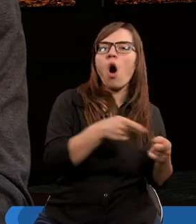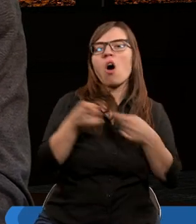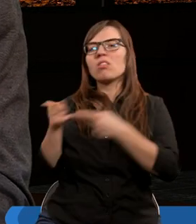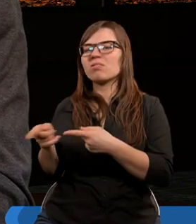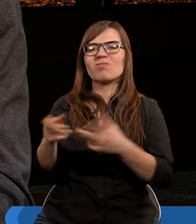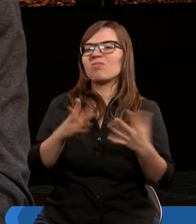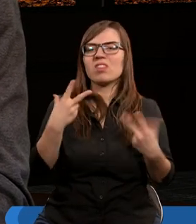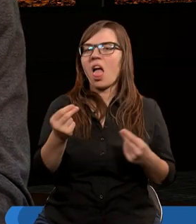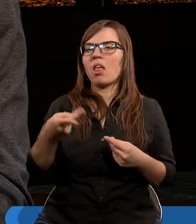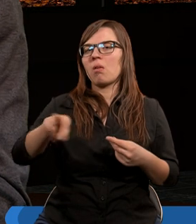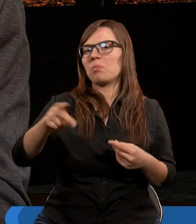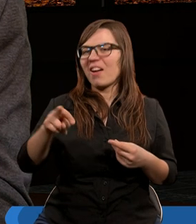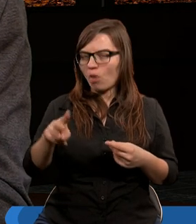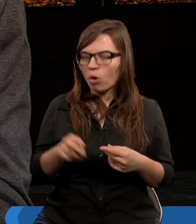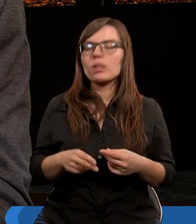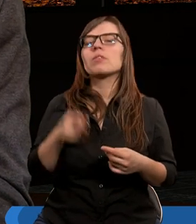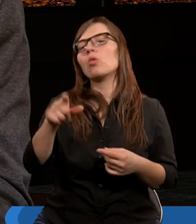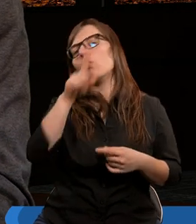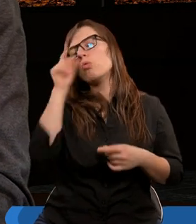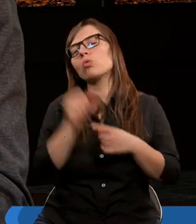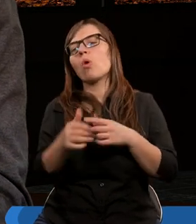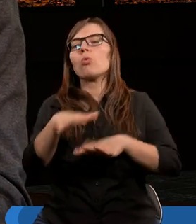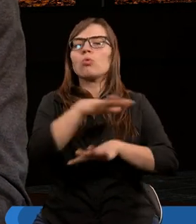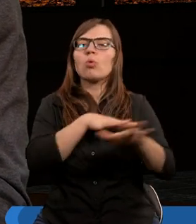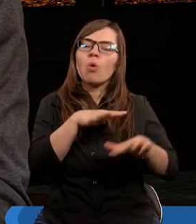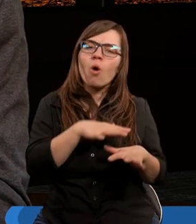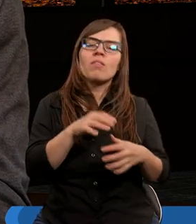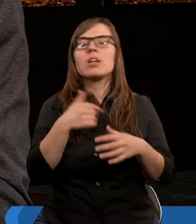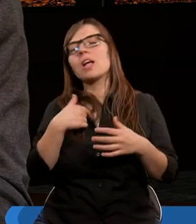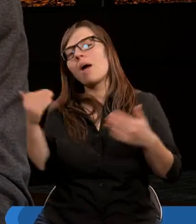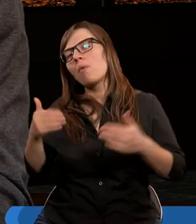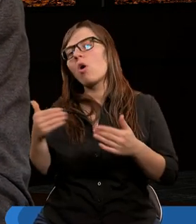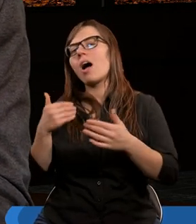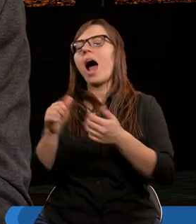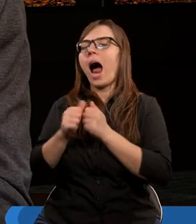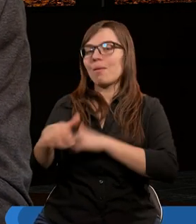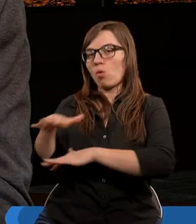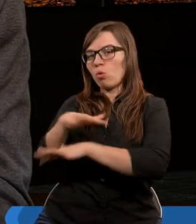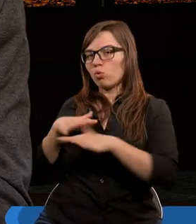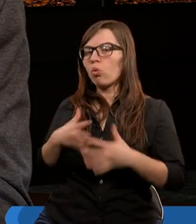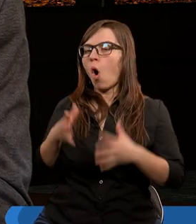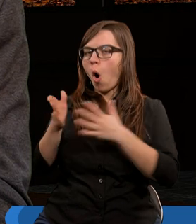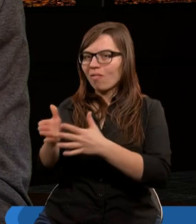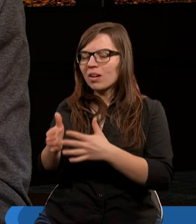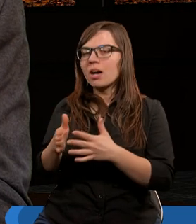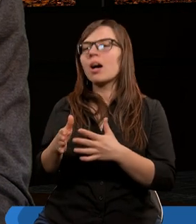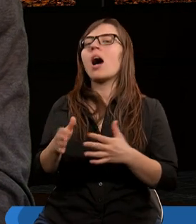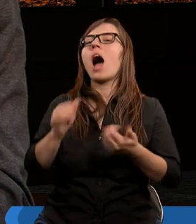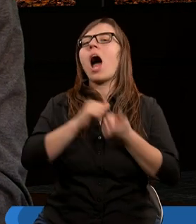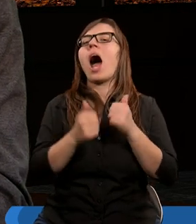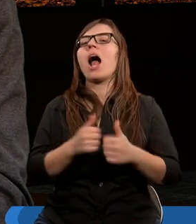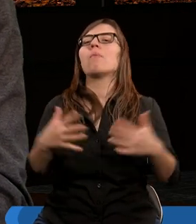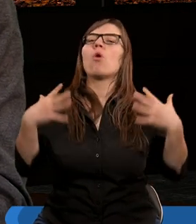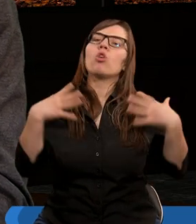mówiłem o tym, że są ludzie i duchowi, i cieleśni. Znaczy, że ja sam mogę być albo duchowym chrześcijaninem,